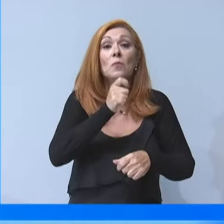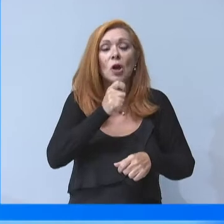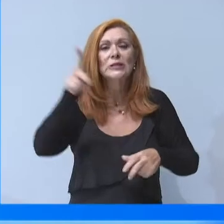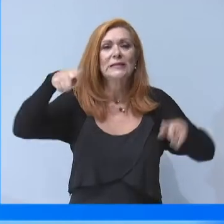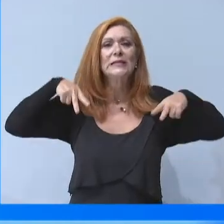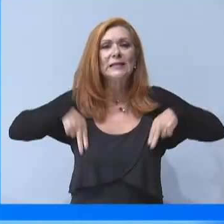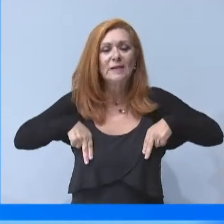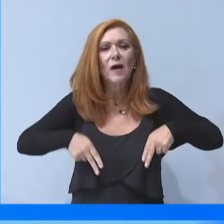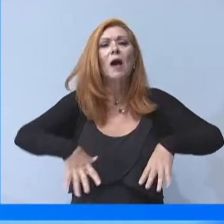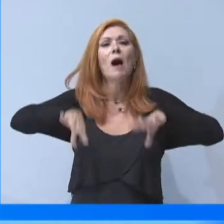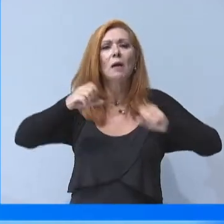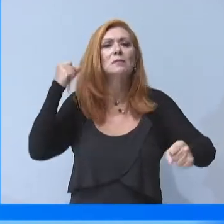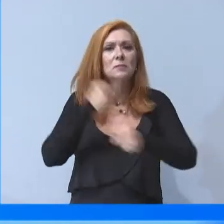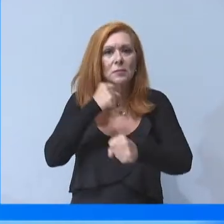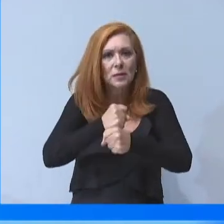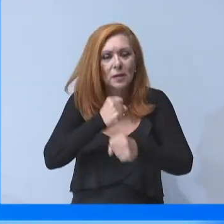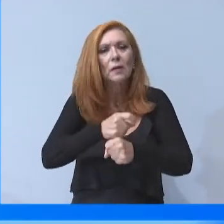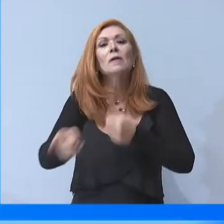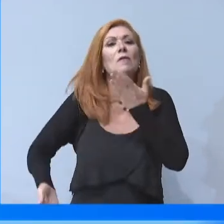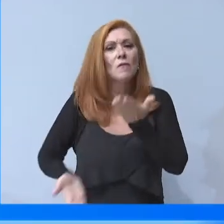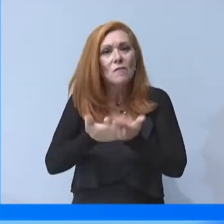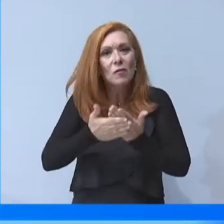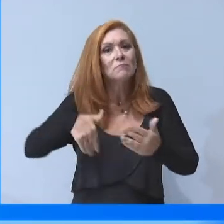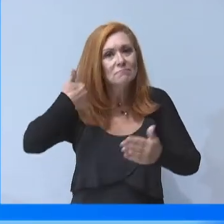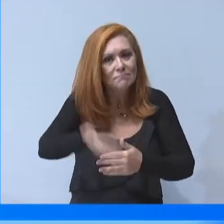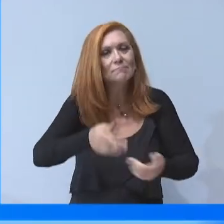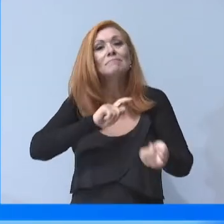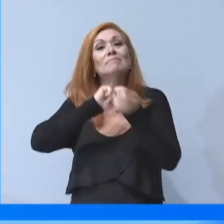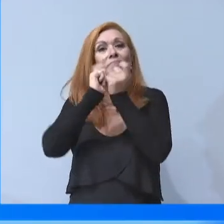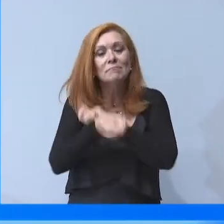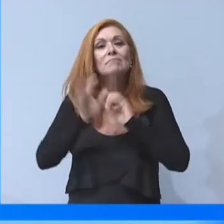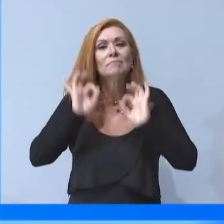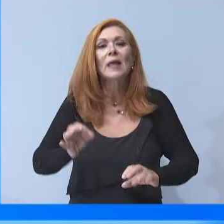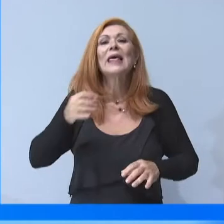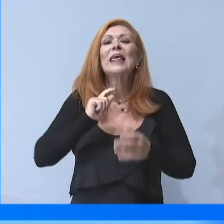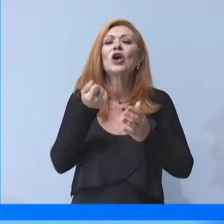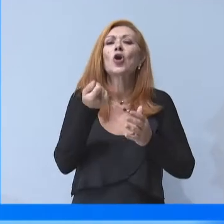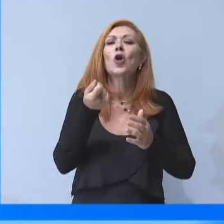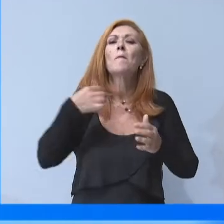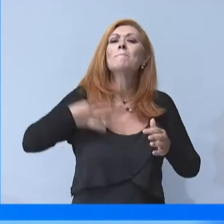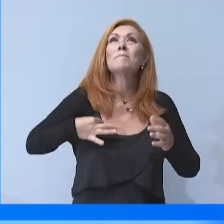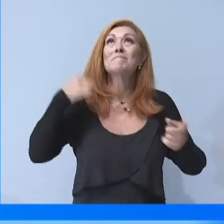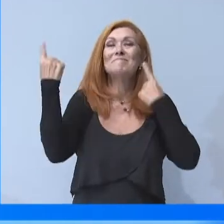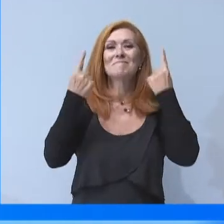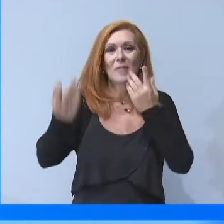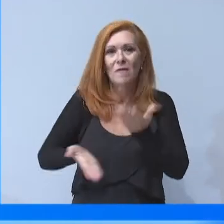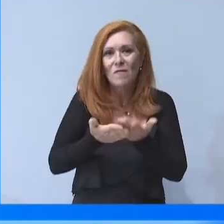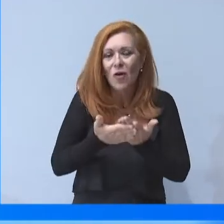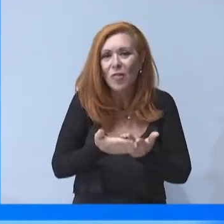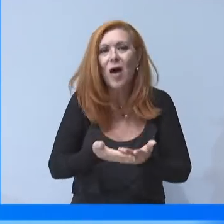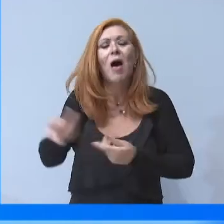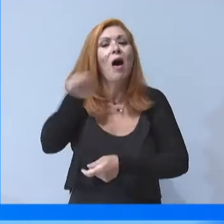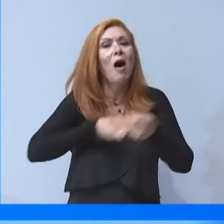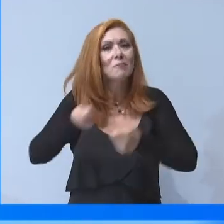και οι πόροι που διασφαλίζει για τον ψηφιακό μετασχηματισμό, την μετάβαση στην πράσινη οικονομία, τη στήριξη της επιχειρηματικότητας, την τόνωση της